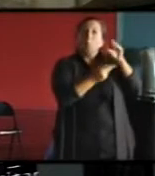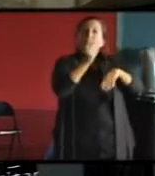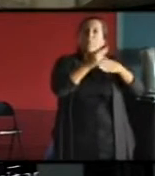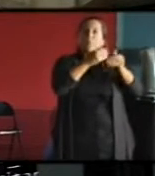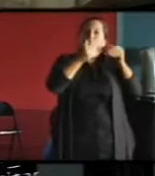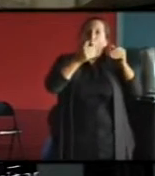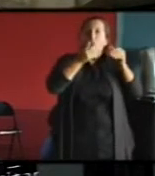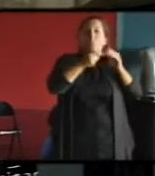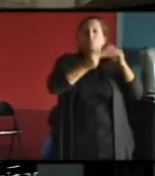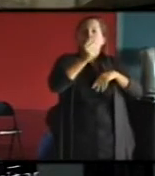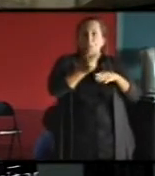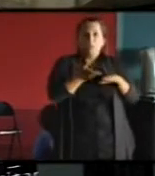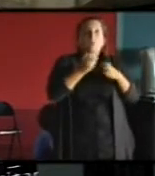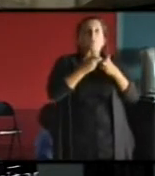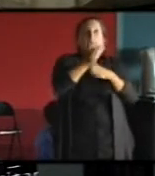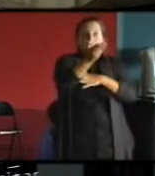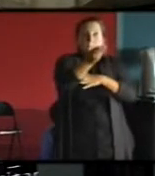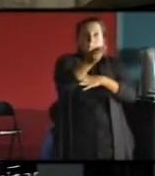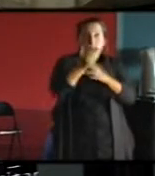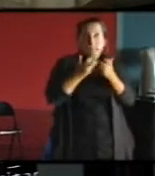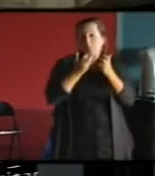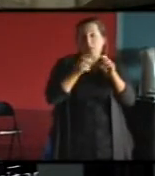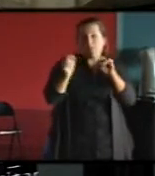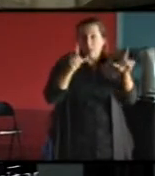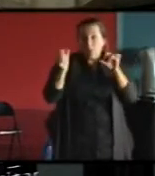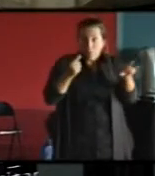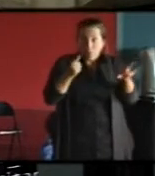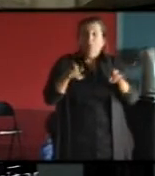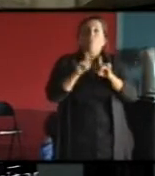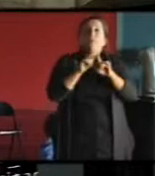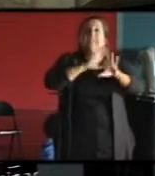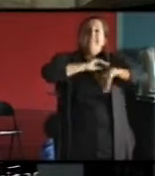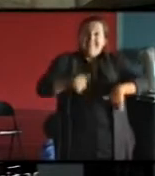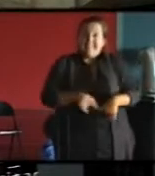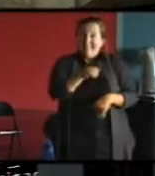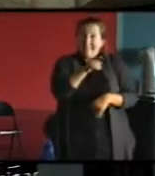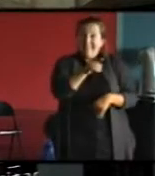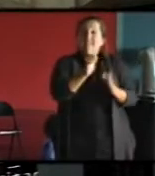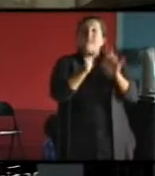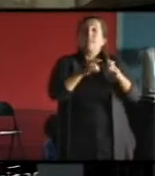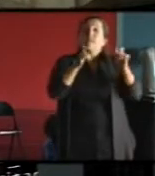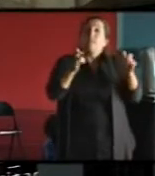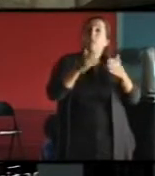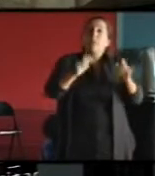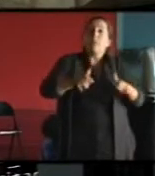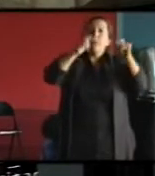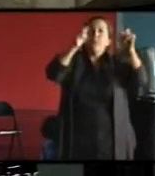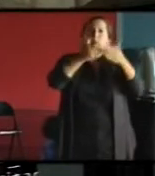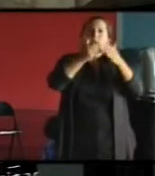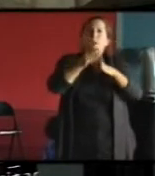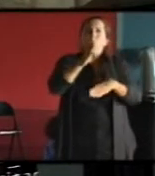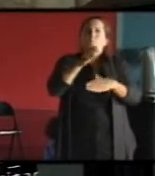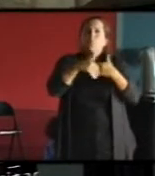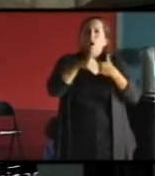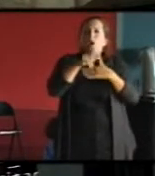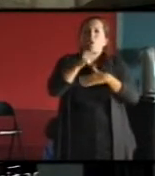et l'ensemble des éléments vous avez là quelques exemples et puis le dernier c'est le bâtiment une tour à Boileprêtre dans